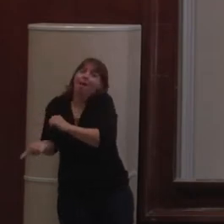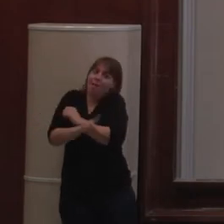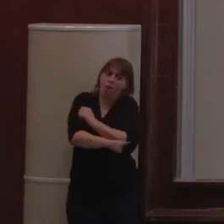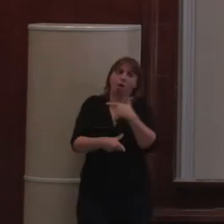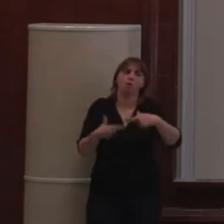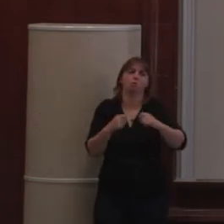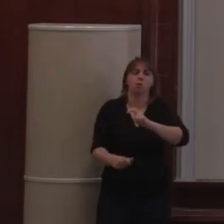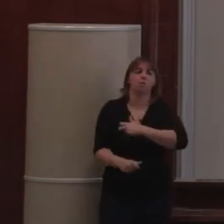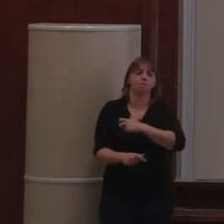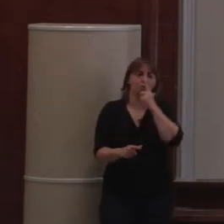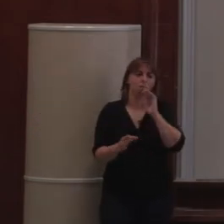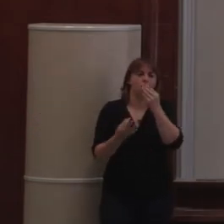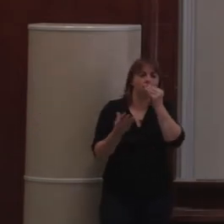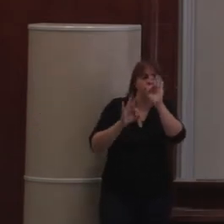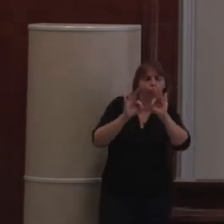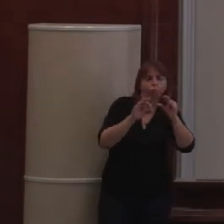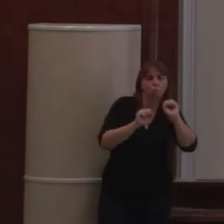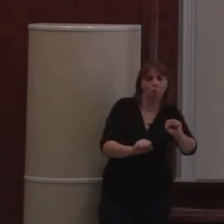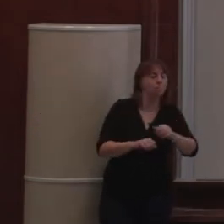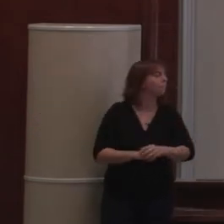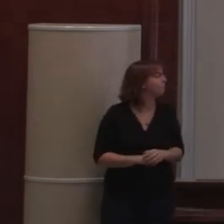Donc, ça, c'est une fonctionnalité complètement nouvelle sur Plone 5.